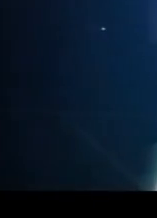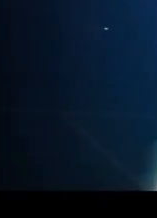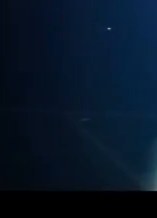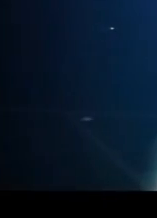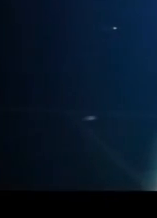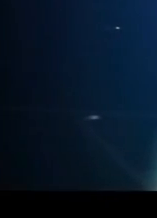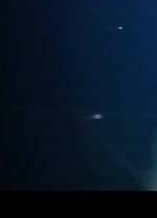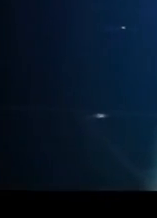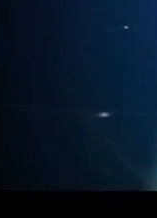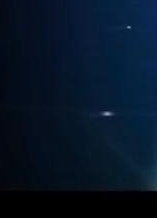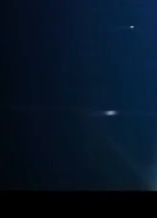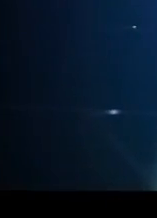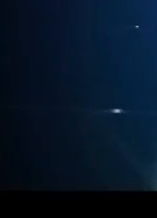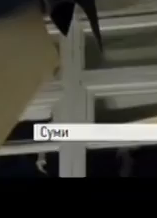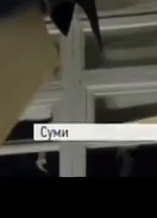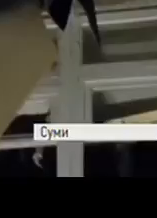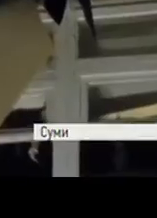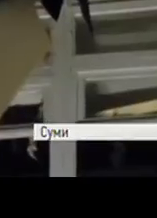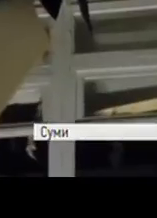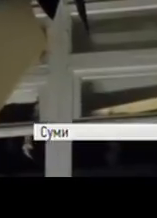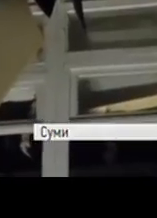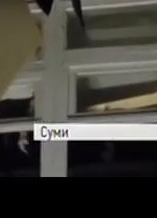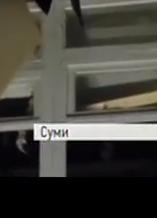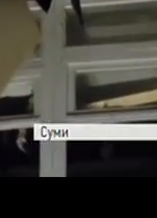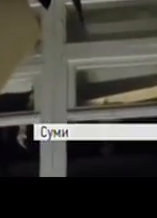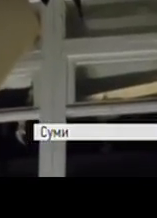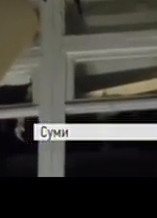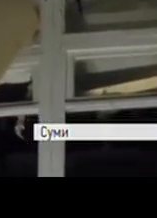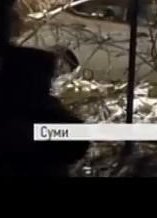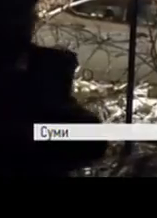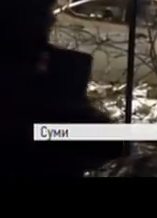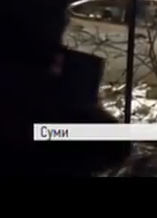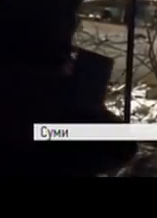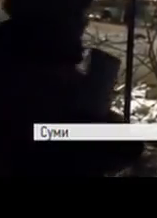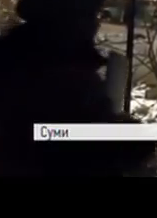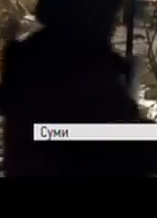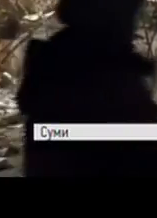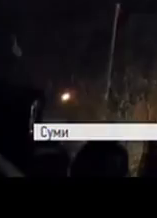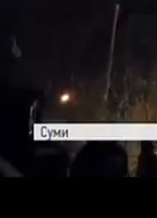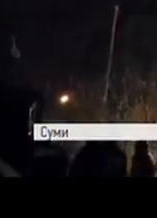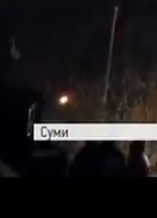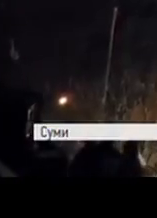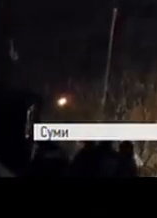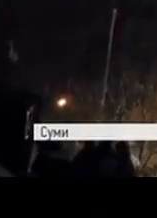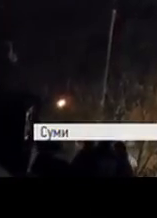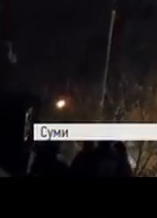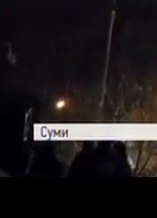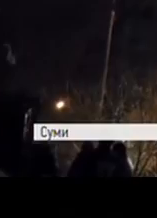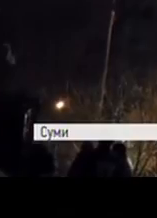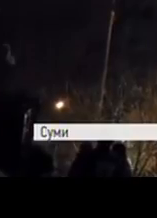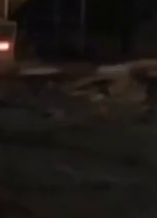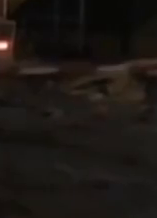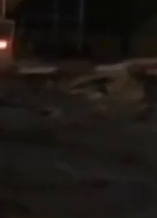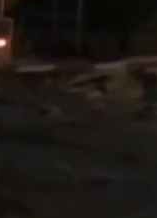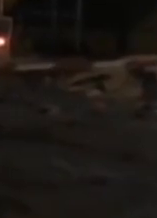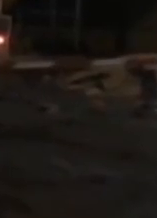Музика Одна людина та ще десятеро постраждали внаслідок вибуху у